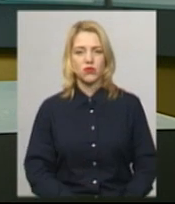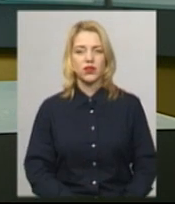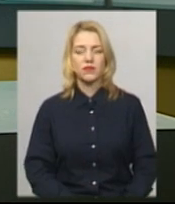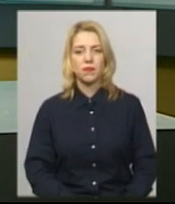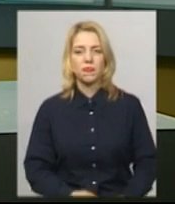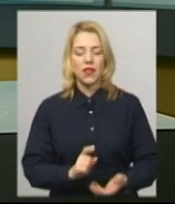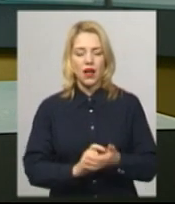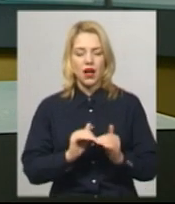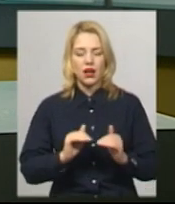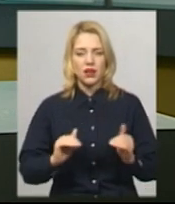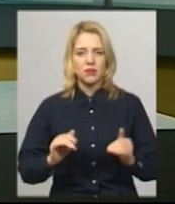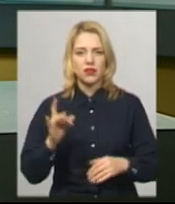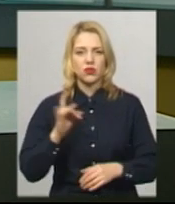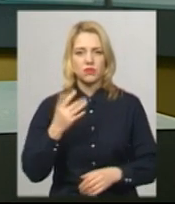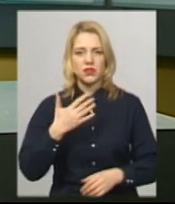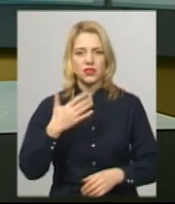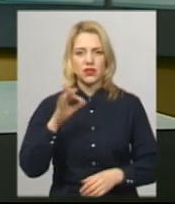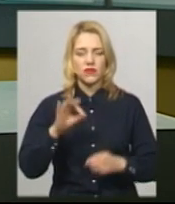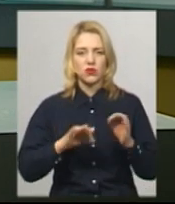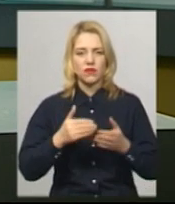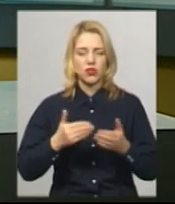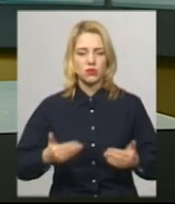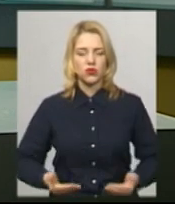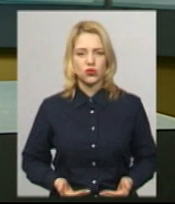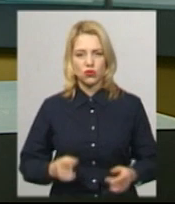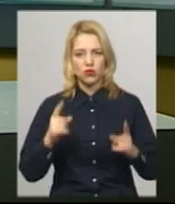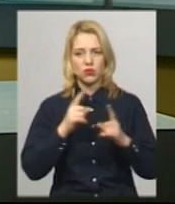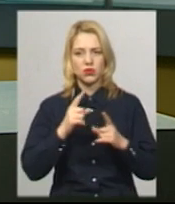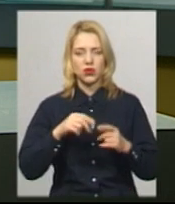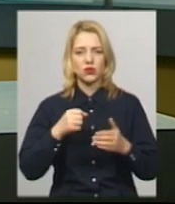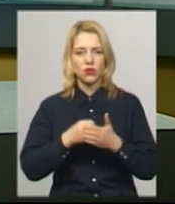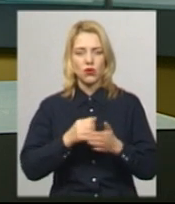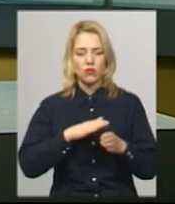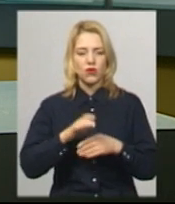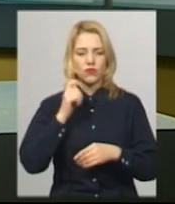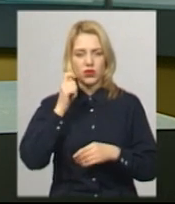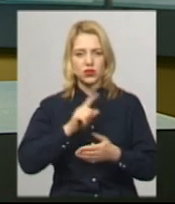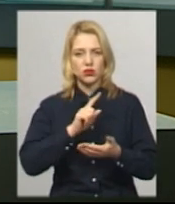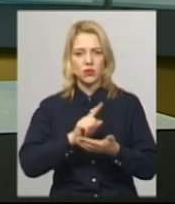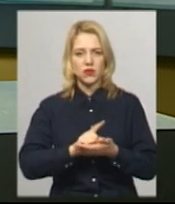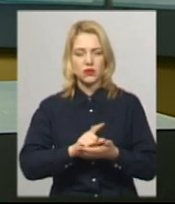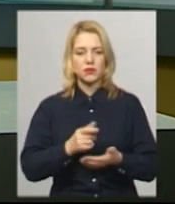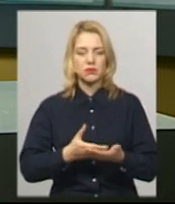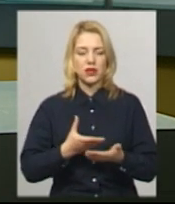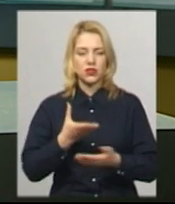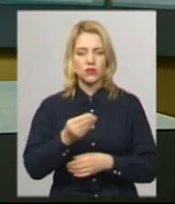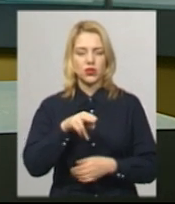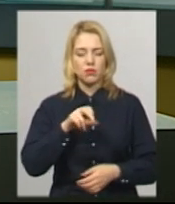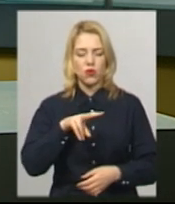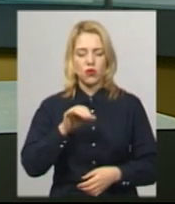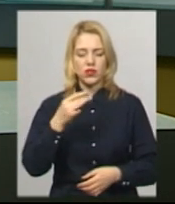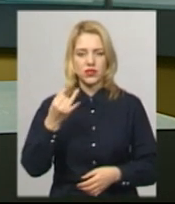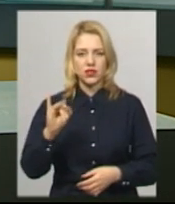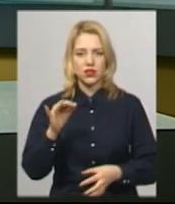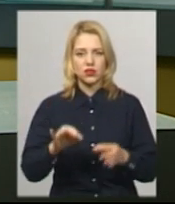Аліменти у розмірі 50% від прожиткового мінімуму до повноліття зобов'язав сплачувати Полонський районний суд батьків 15